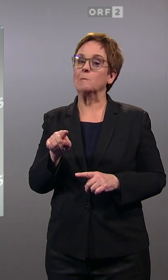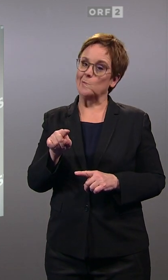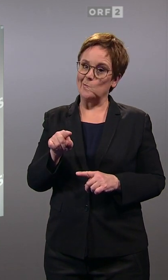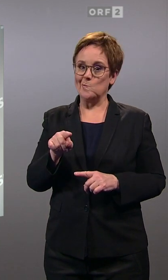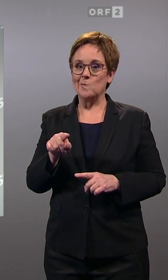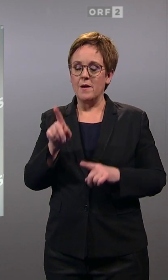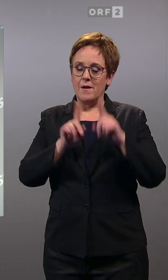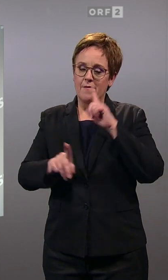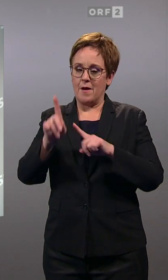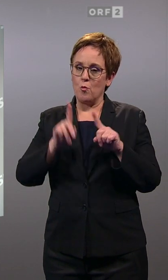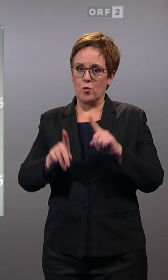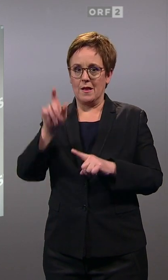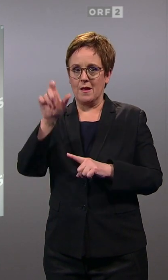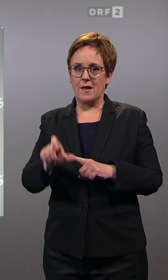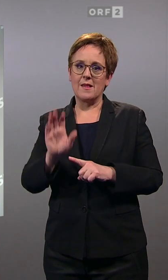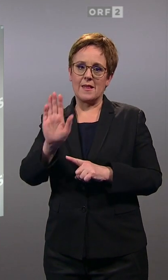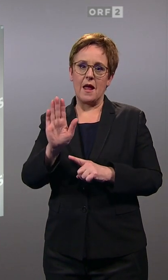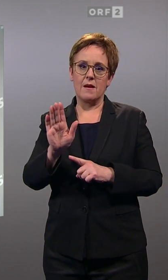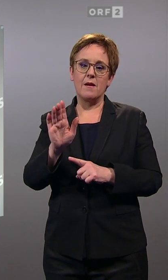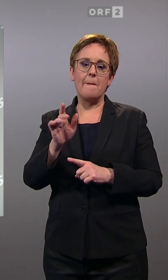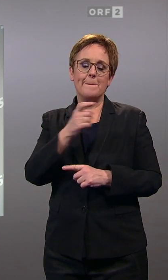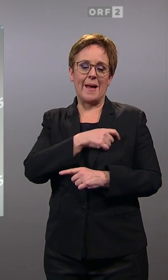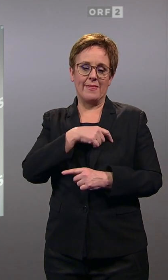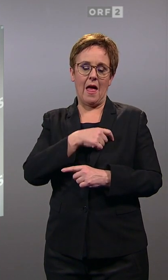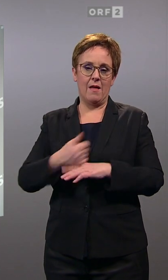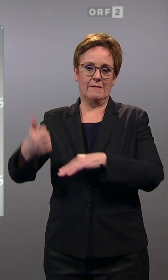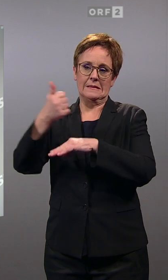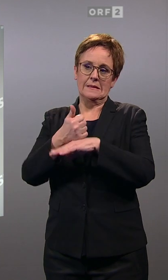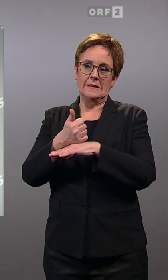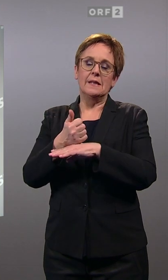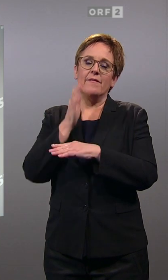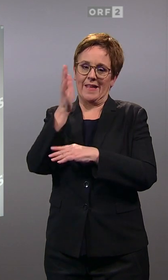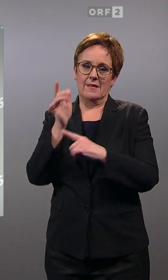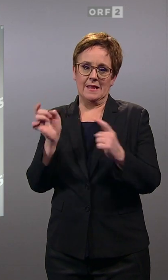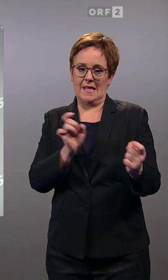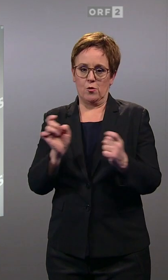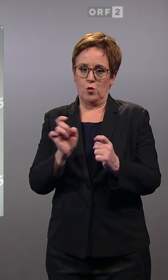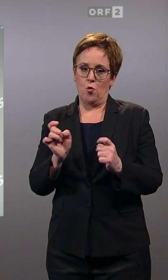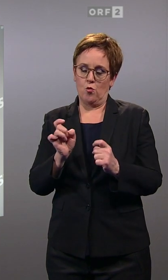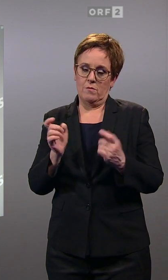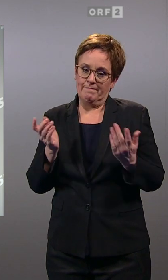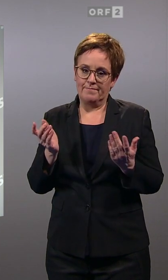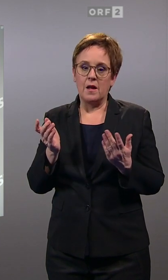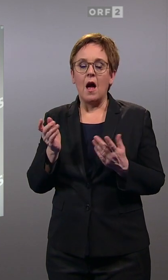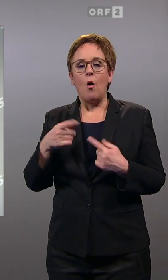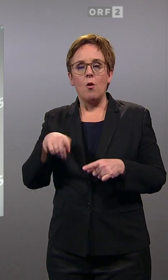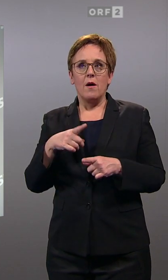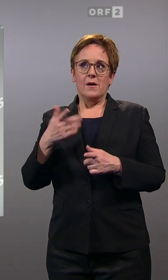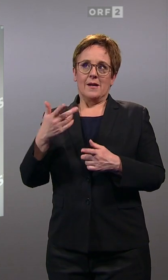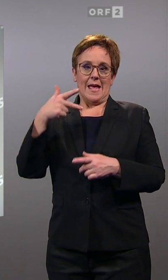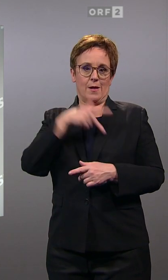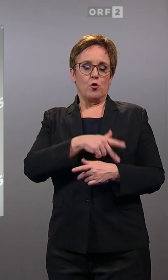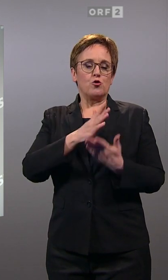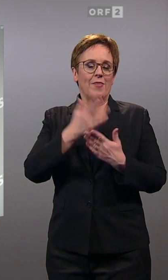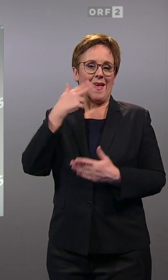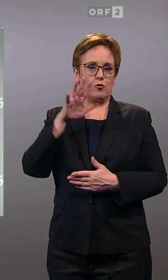kann man schon davon ausgehen, dass seine Position innerhalb der Partei zumindest debattiert werden muss. Dazu muss man auch wissen, dass sich die SPÖ ja mit